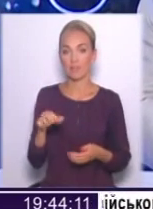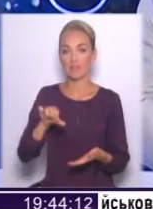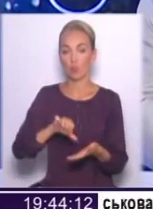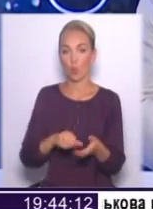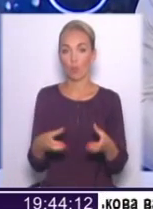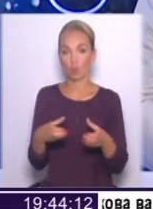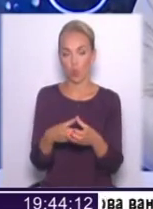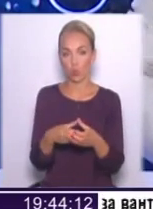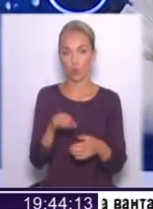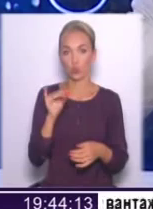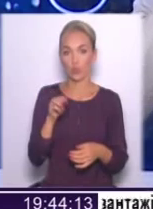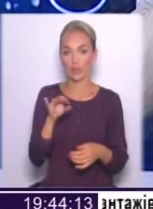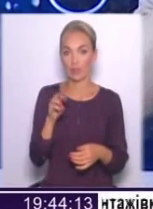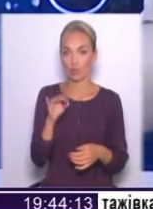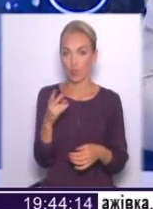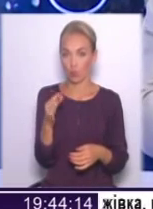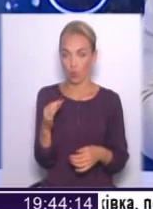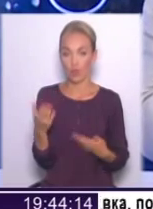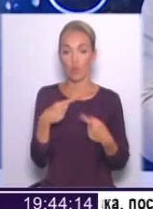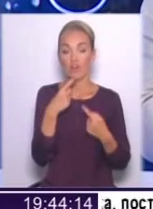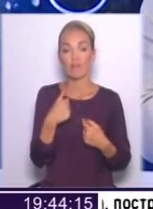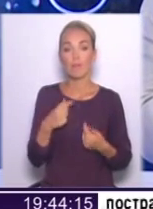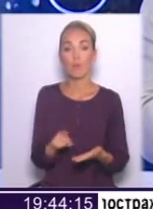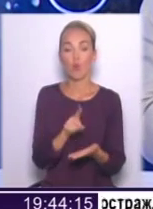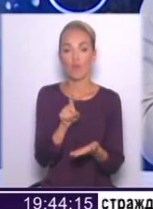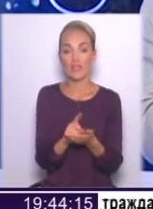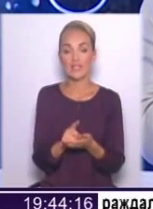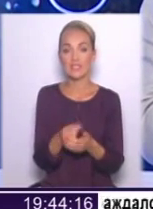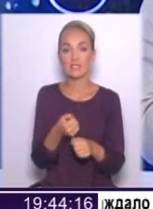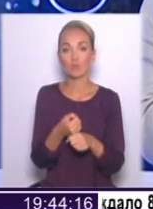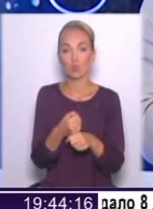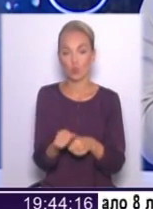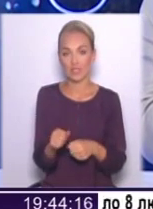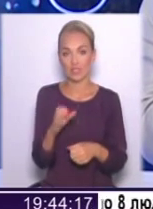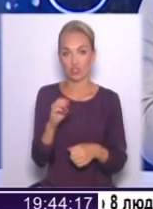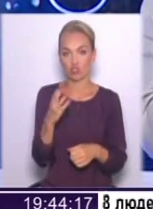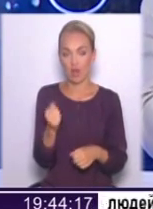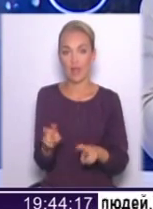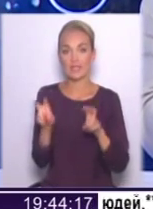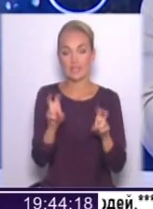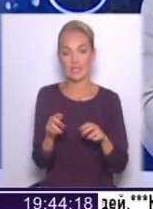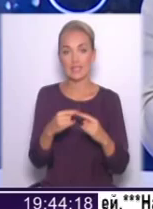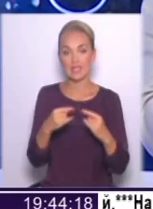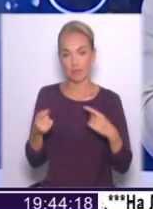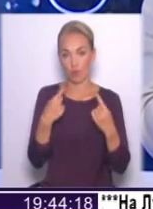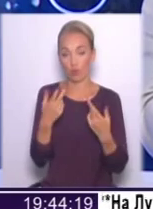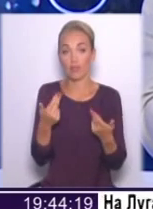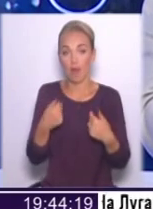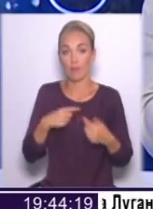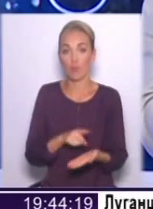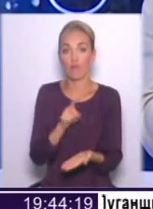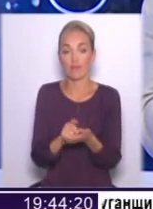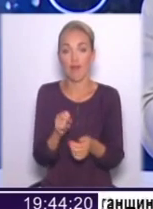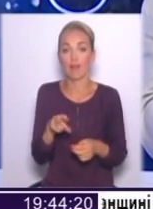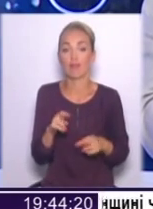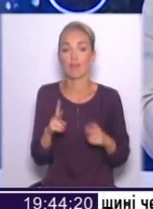блоку Іллією Тимошенко, який говорив про те, що ми повинні змусити США сісти за сіл переговорів з Росією. Так, ми повинні. Але скажіть, як?